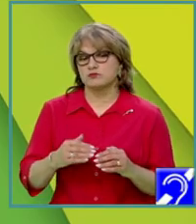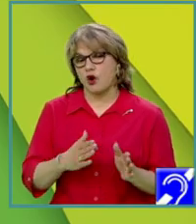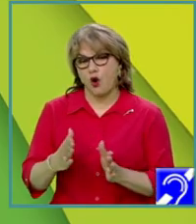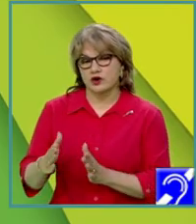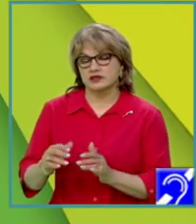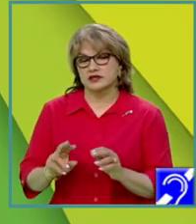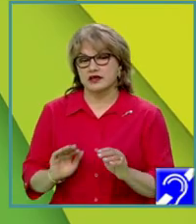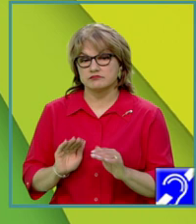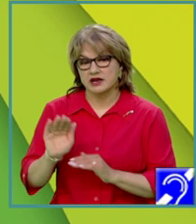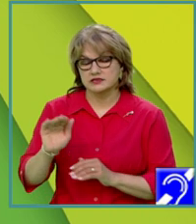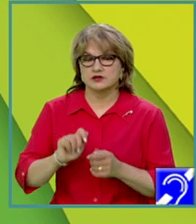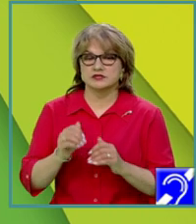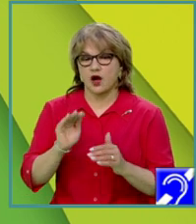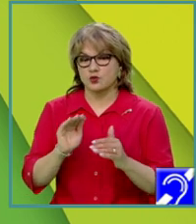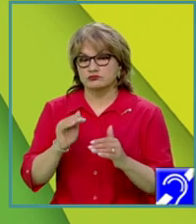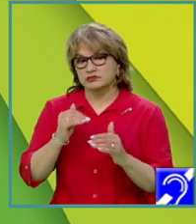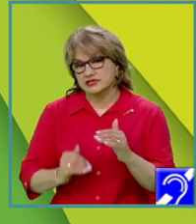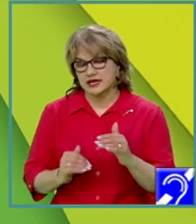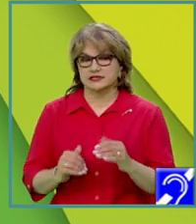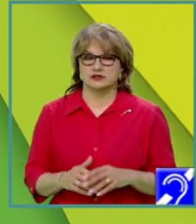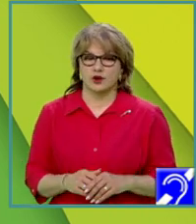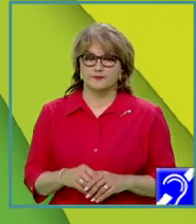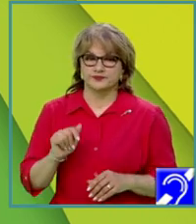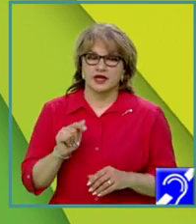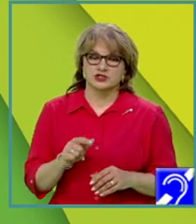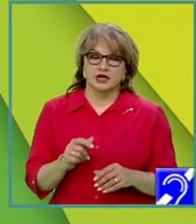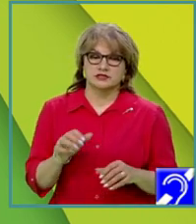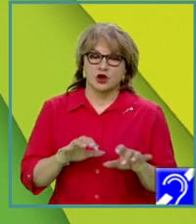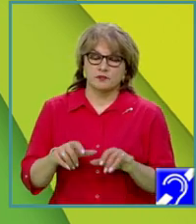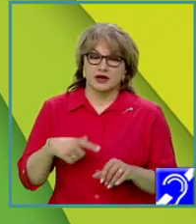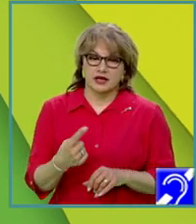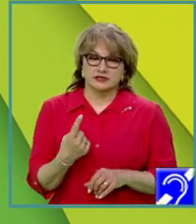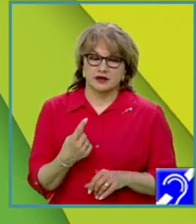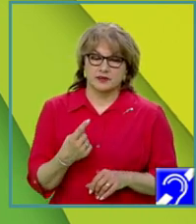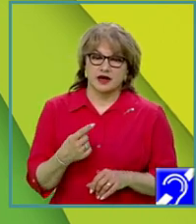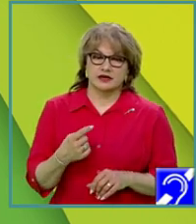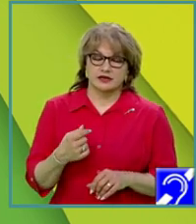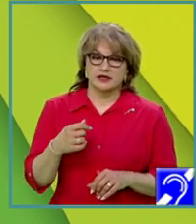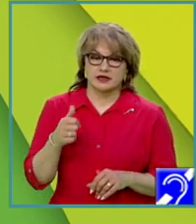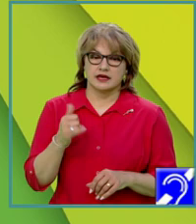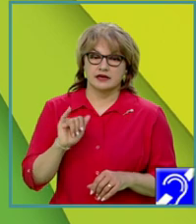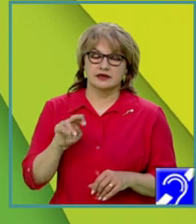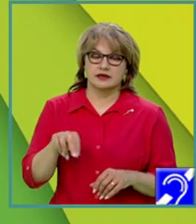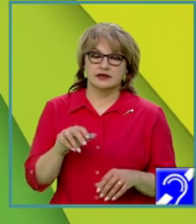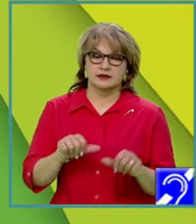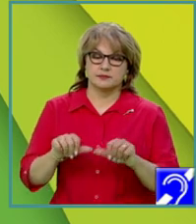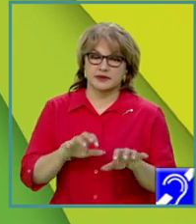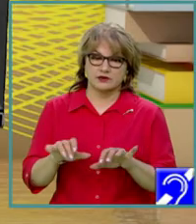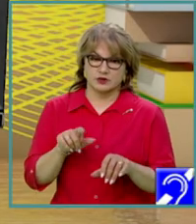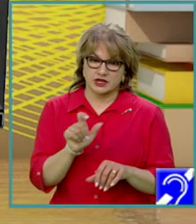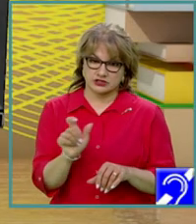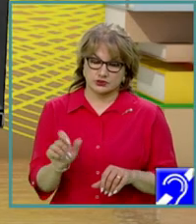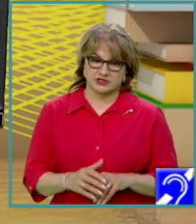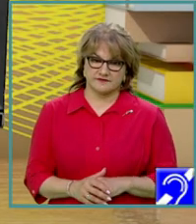sau descrescătoare. Această operație apare în prelucrarea acestor secvențe.